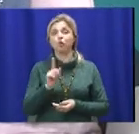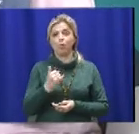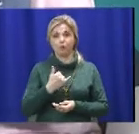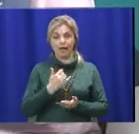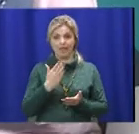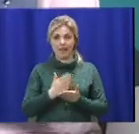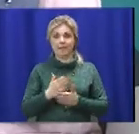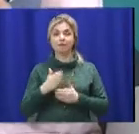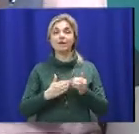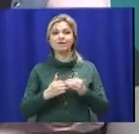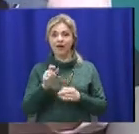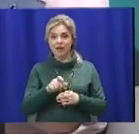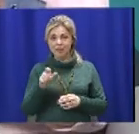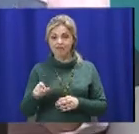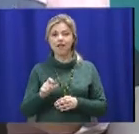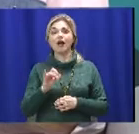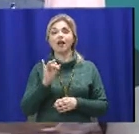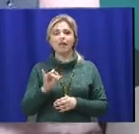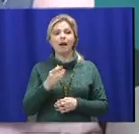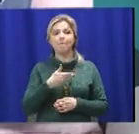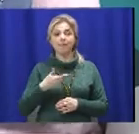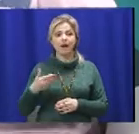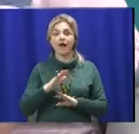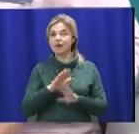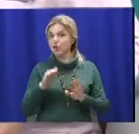фахівці, ми не переучуємо з півроку,